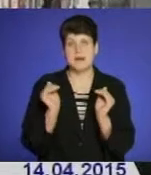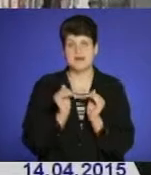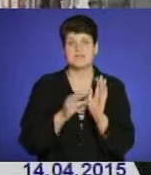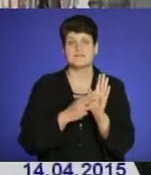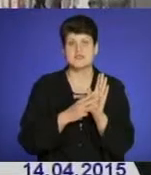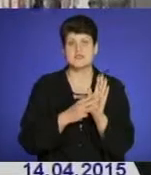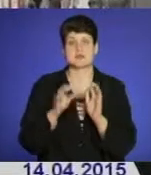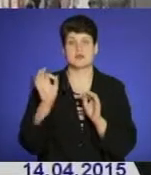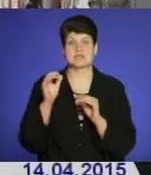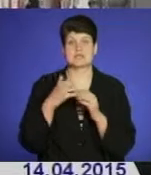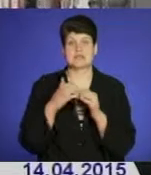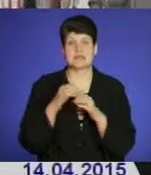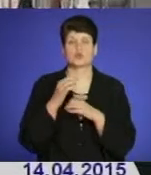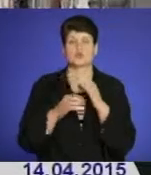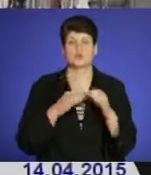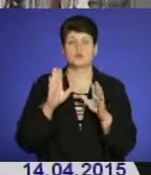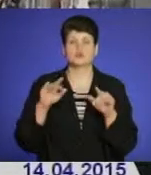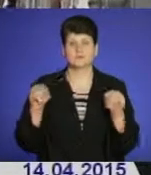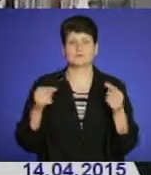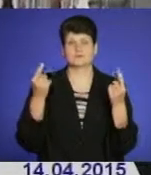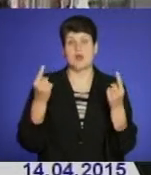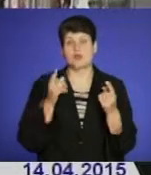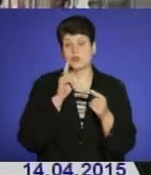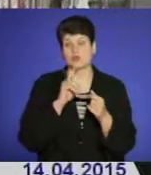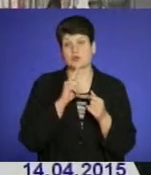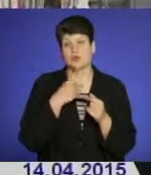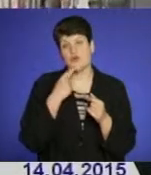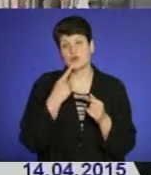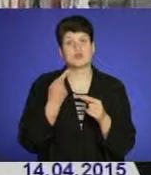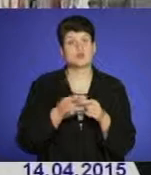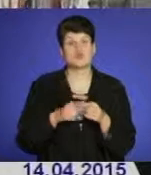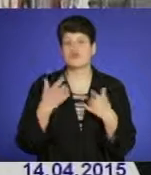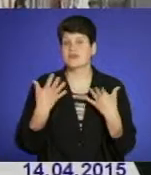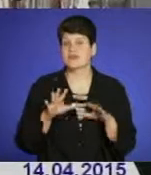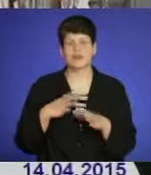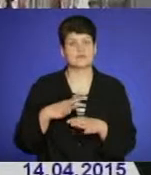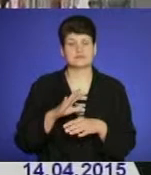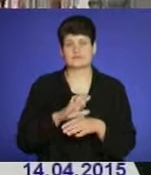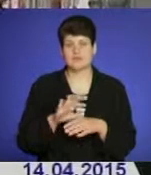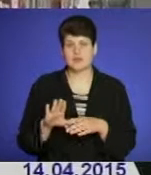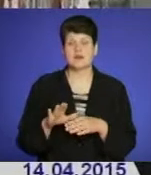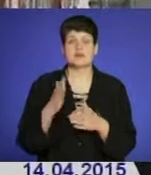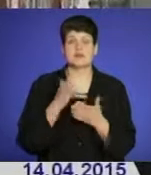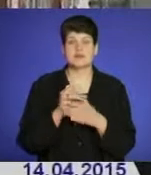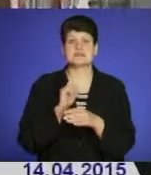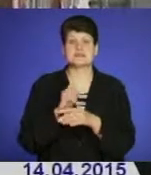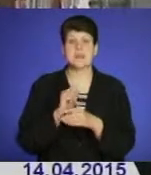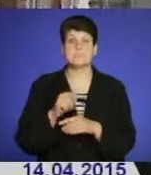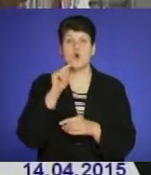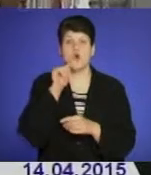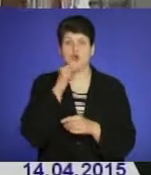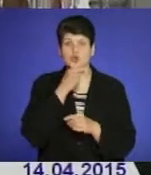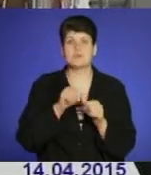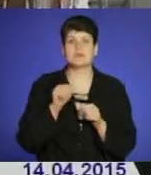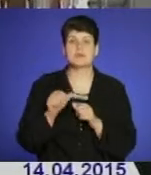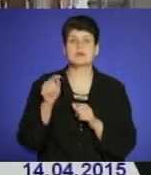середньодобової, буде можливість опалювальність відновити. Але ті дані, які дають синоптики, цього вже не очікується. Ну і крім того, у нас є опалювальні задання по економії. Крім